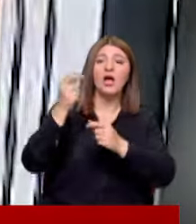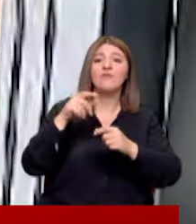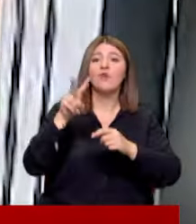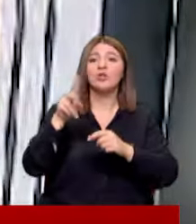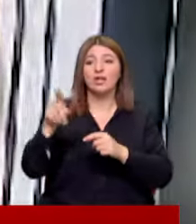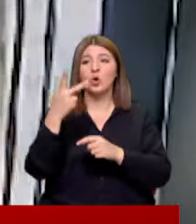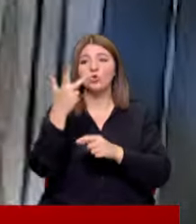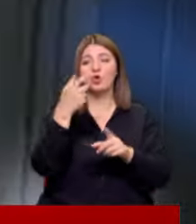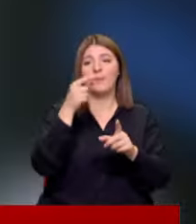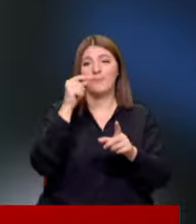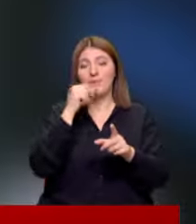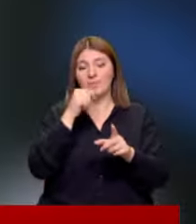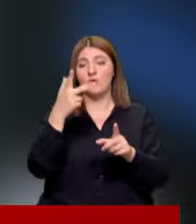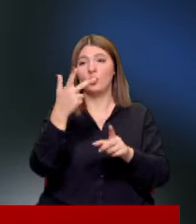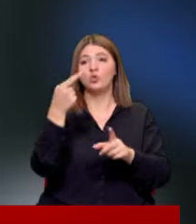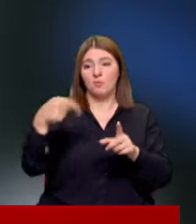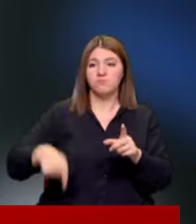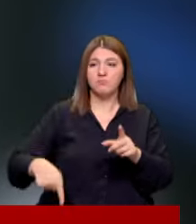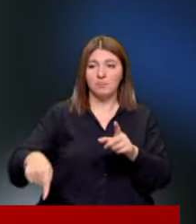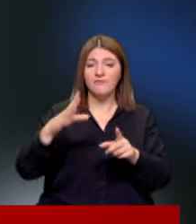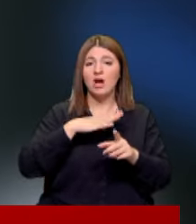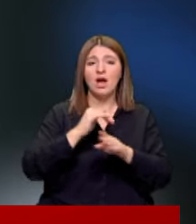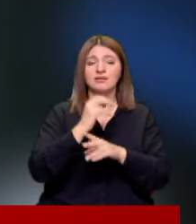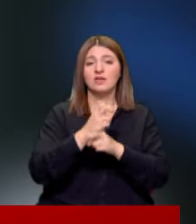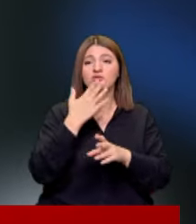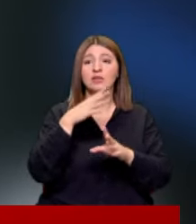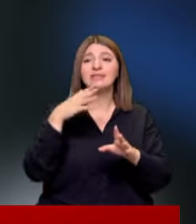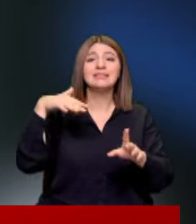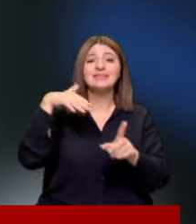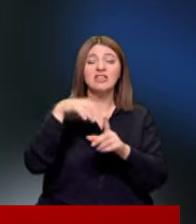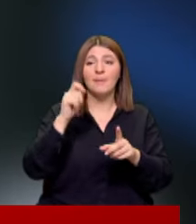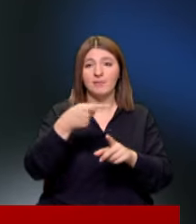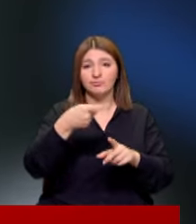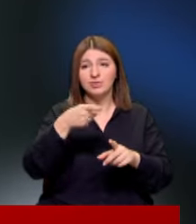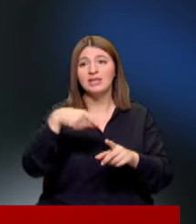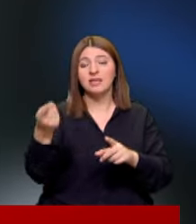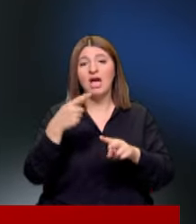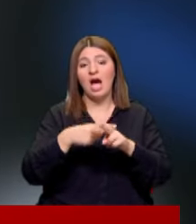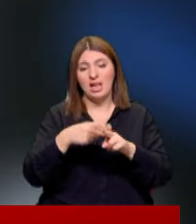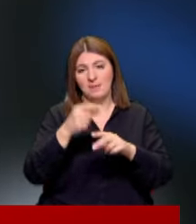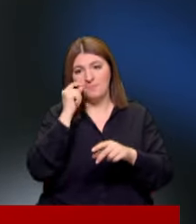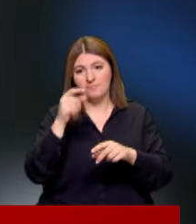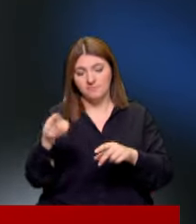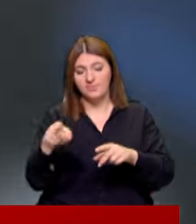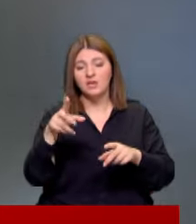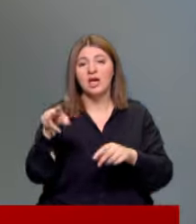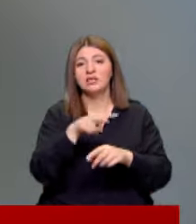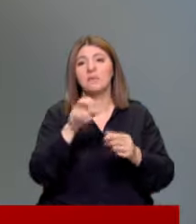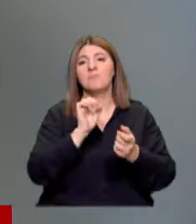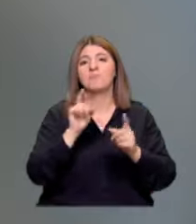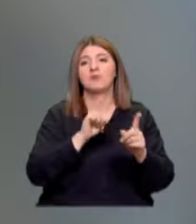'ya 3 kurşun isabet etti Hayati tehlikesi yok Silahlı saldırgan Berk de ve yanındaki Ali Bey ise çıkarıldıkları mahkemece